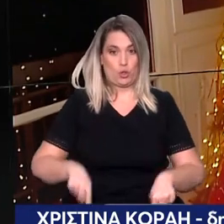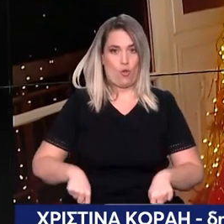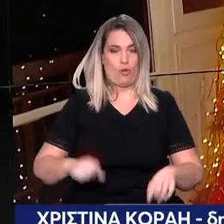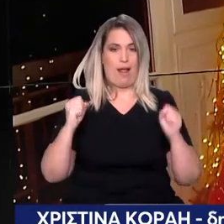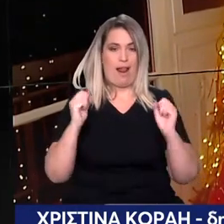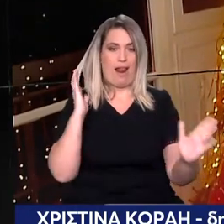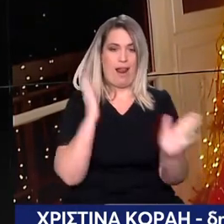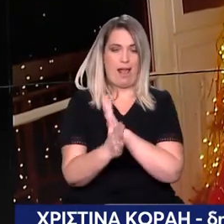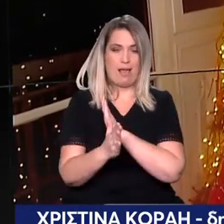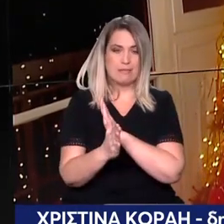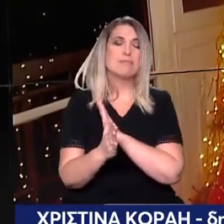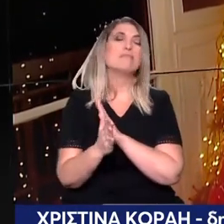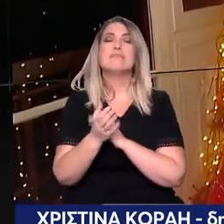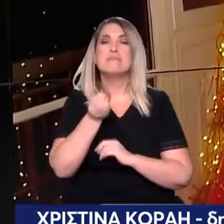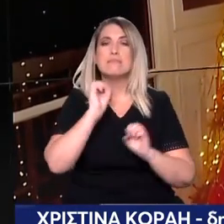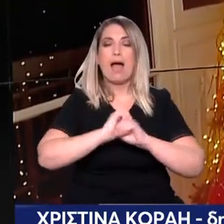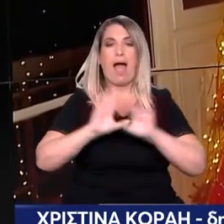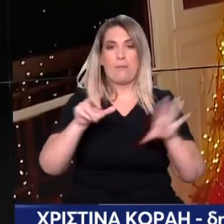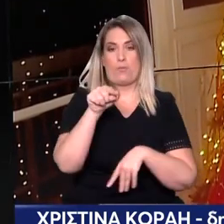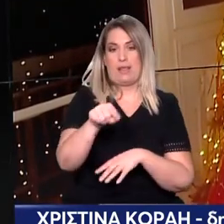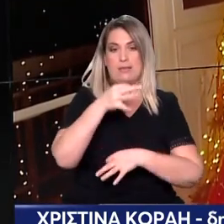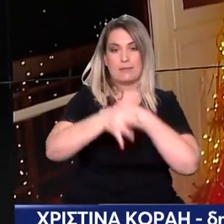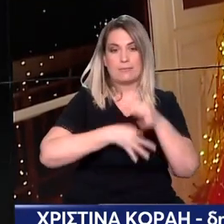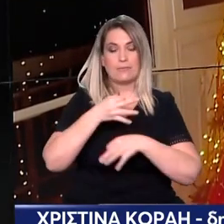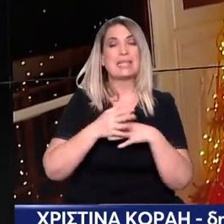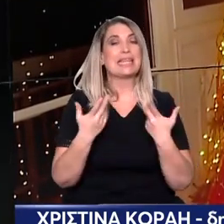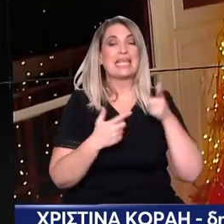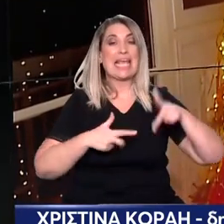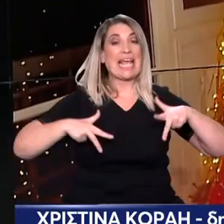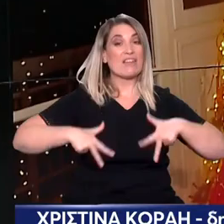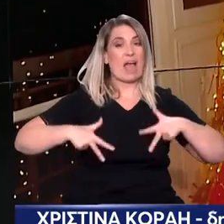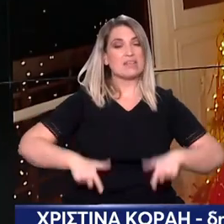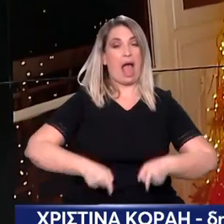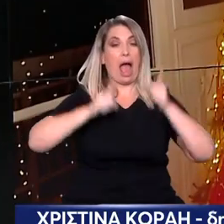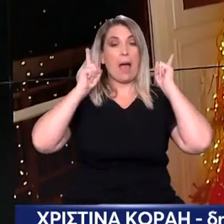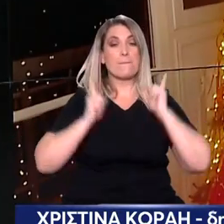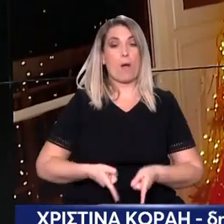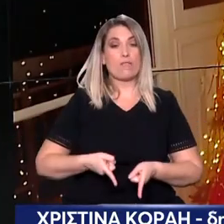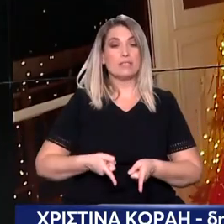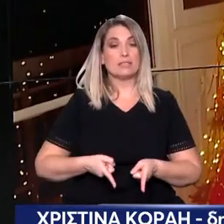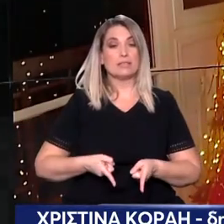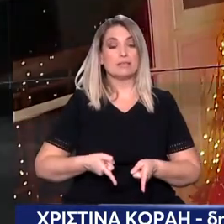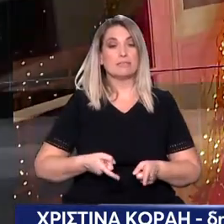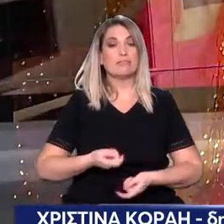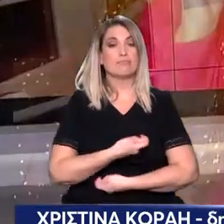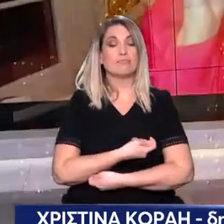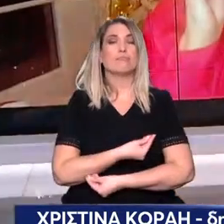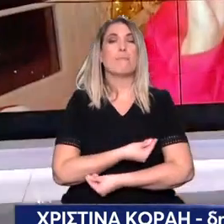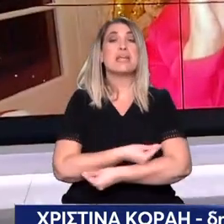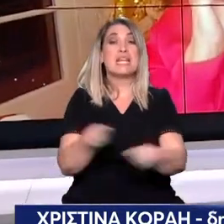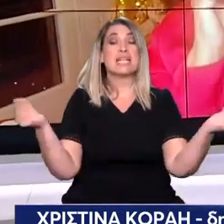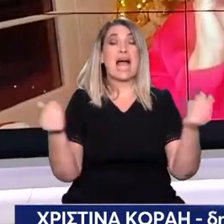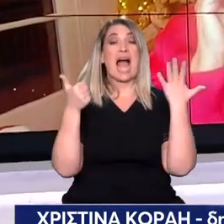εμείς τη βγάζουμε στο Live News με απόφαση της κυβέρνησης μοιράζονται 6 εκατομμύρια